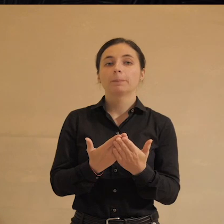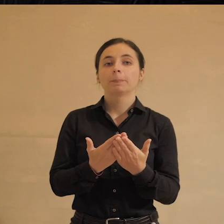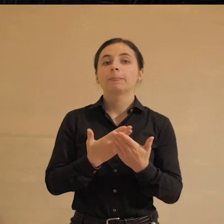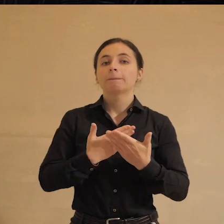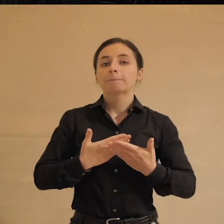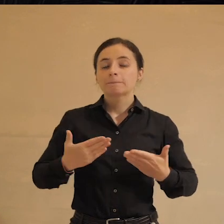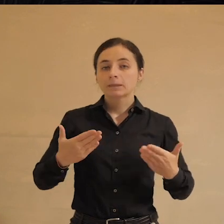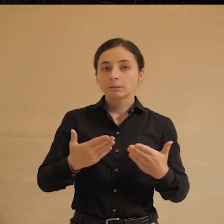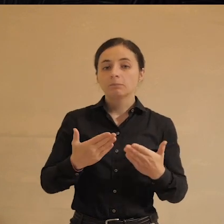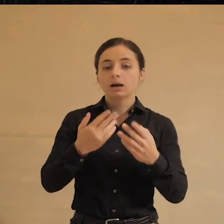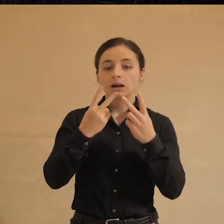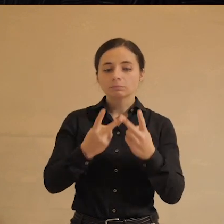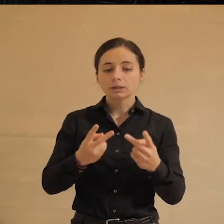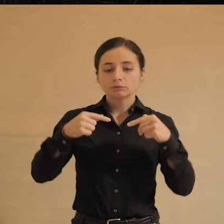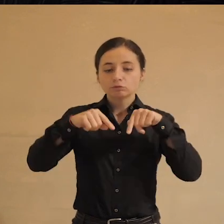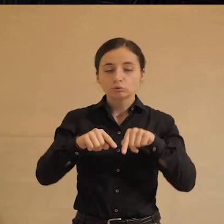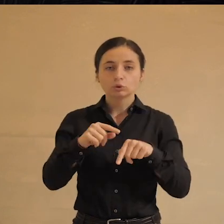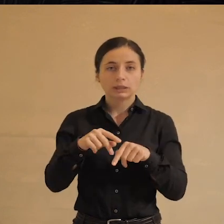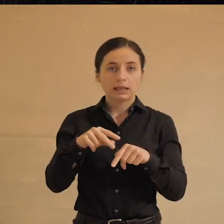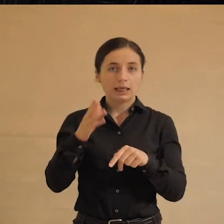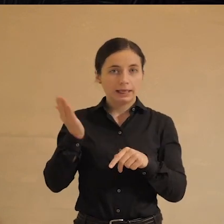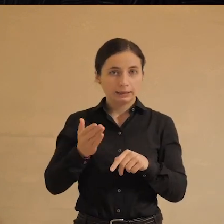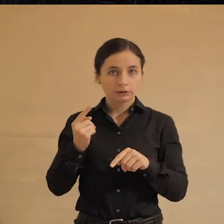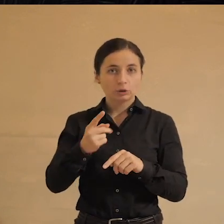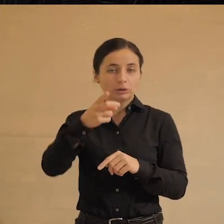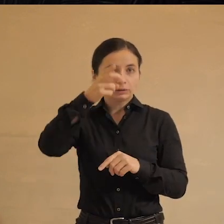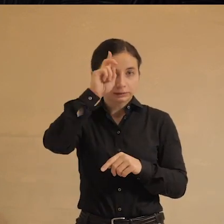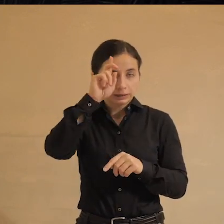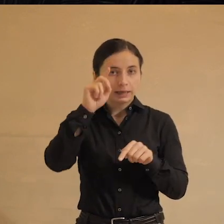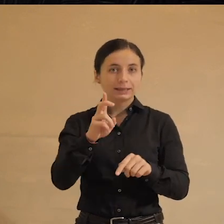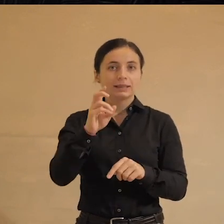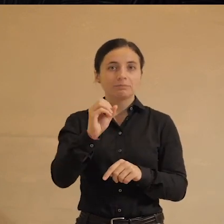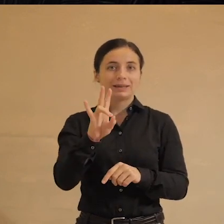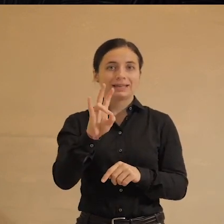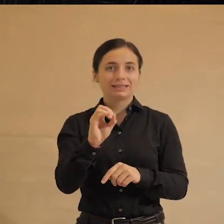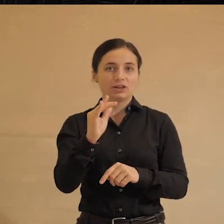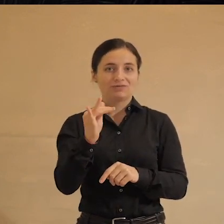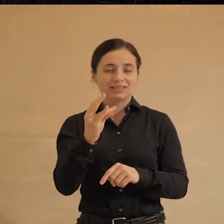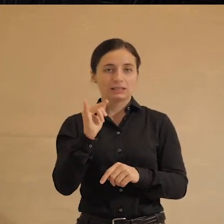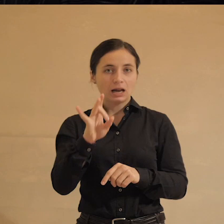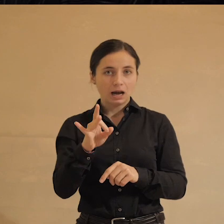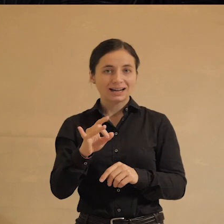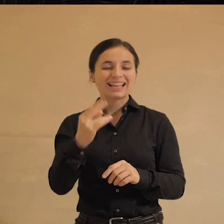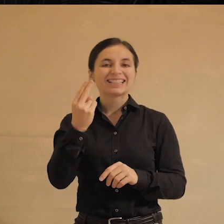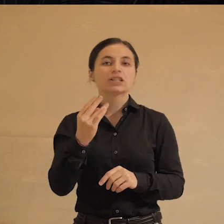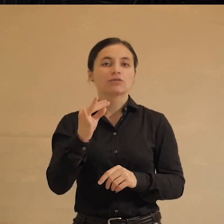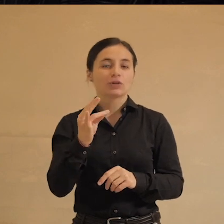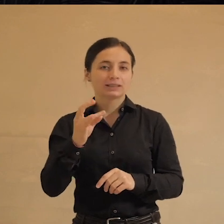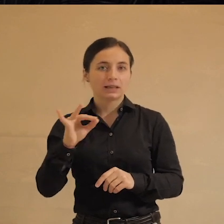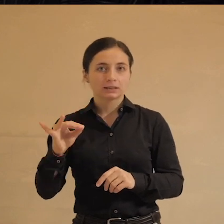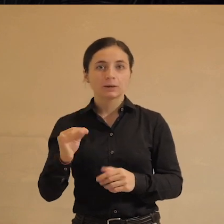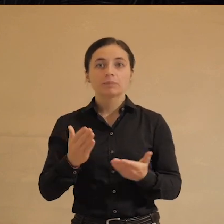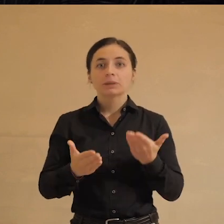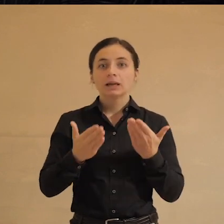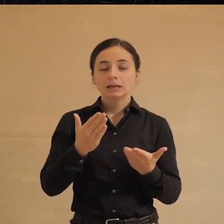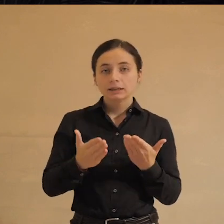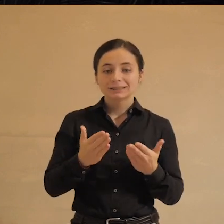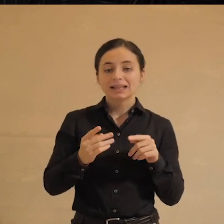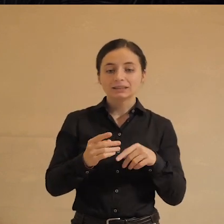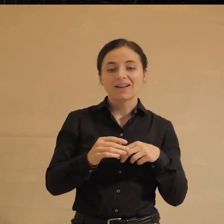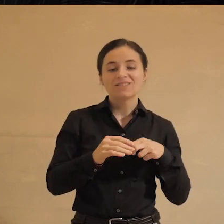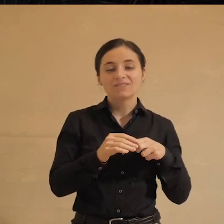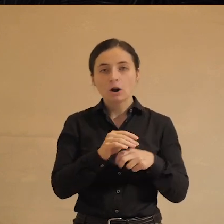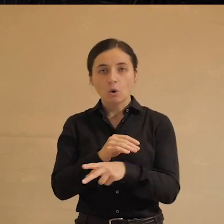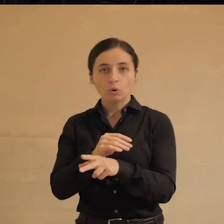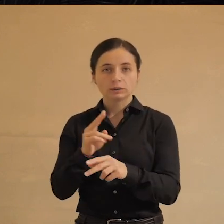Мы рассмотрели на этой лекции, что государство – собственно, один из бенефициаров цифровизации. Но если цифровизация, собственно, выходит